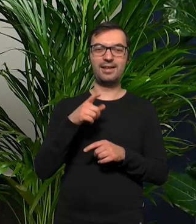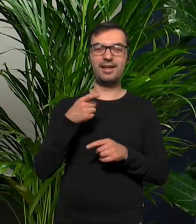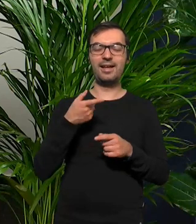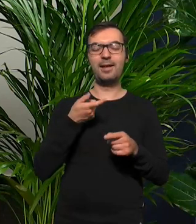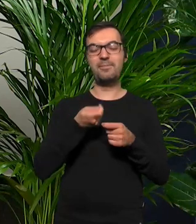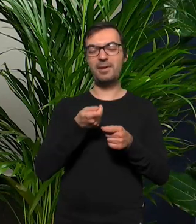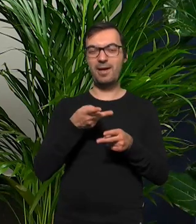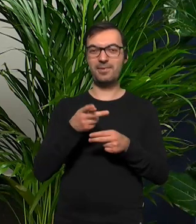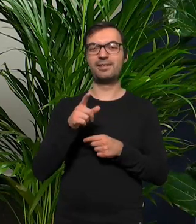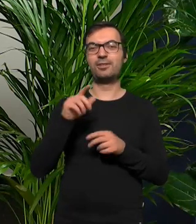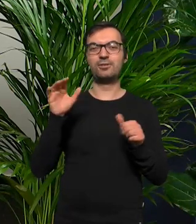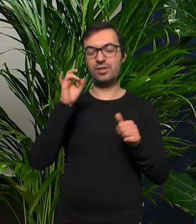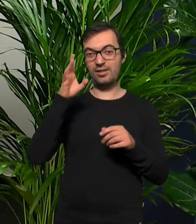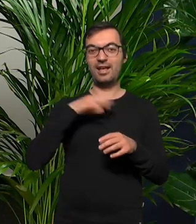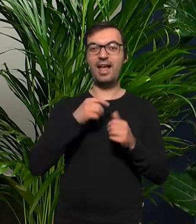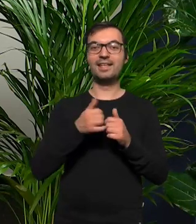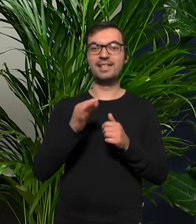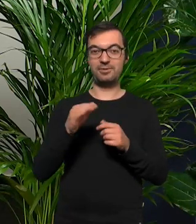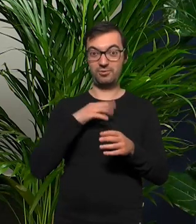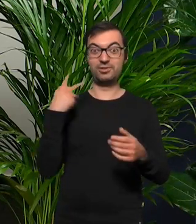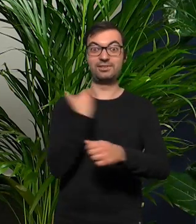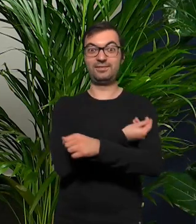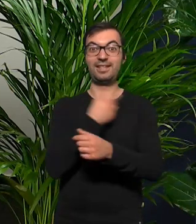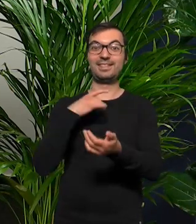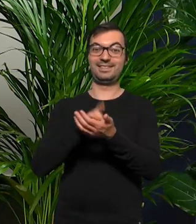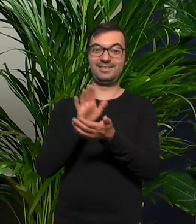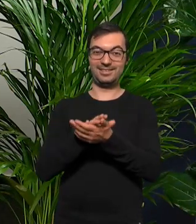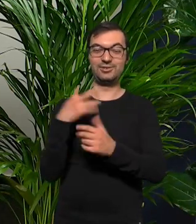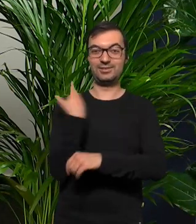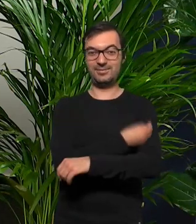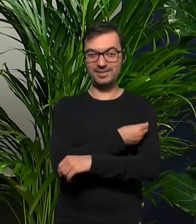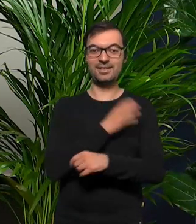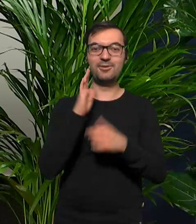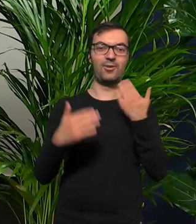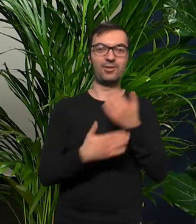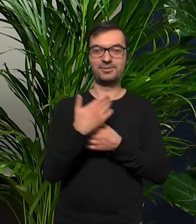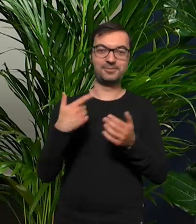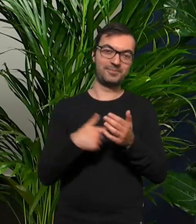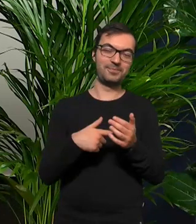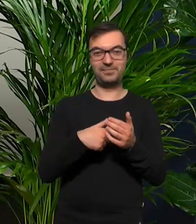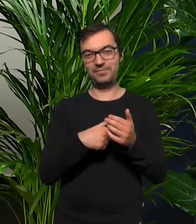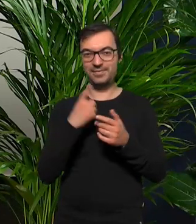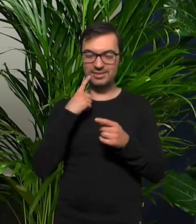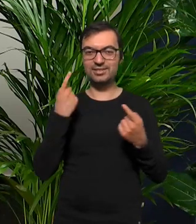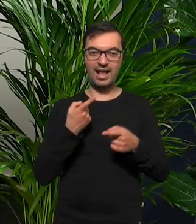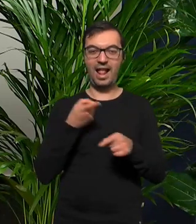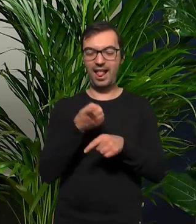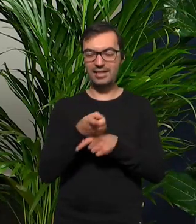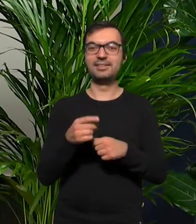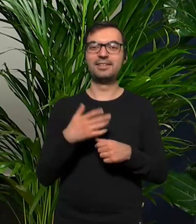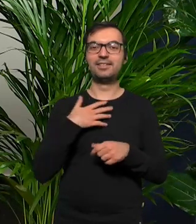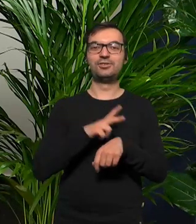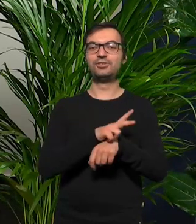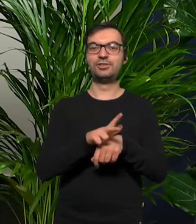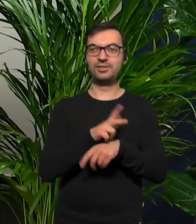rano o matko że mogę się zaszczepić o matko i kiedy się zapisałam na to szczepienie co potem się okazało że to był taki prymaprylis to miałam